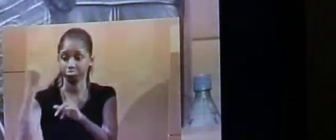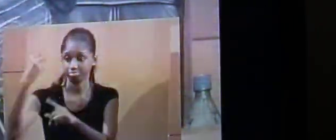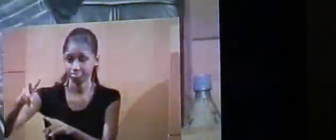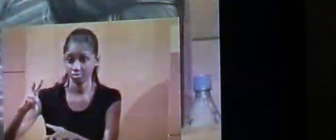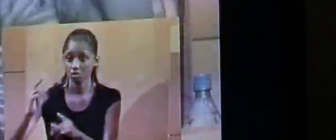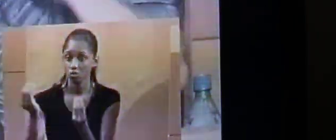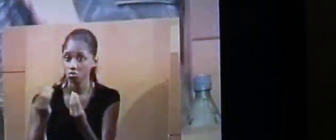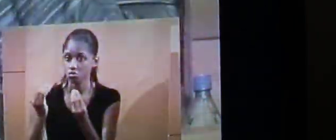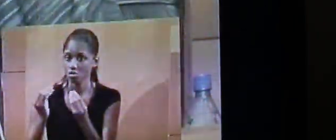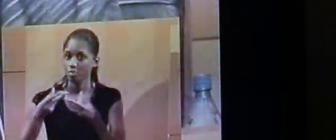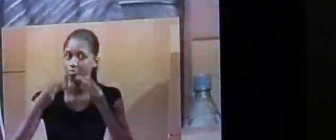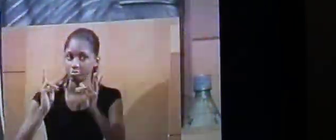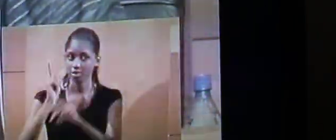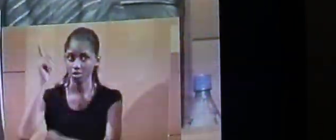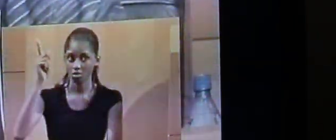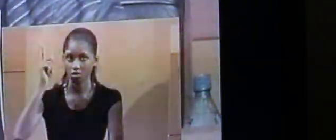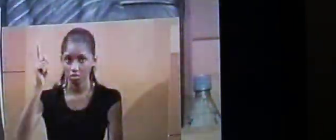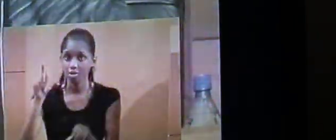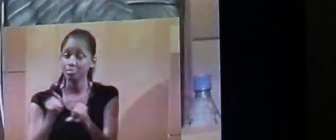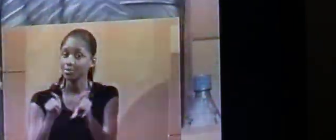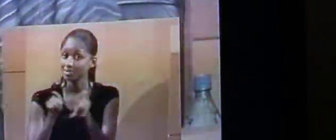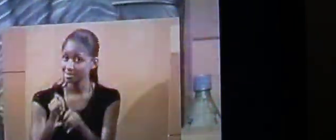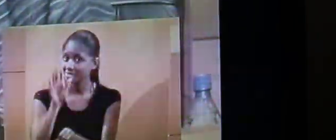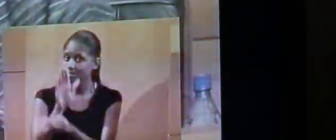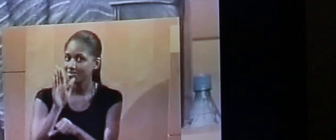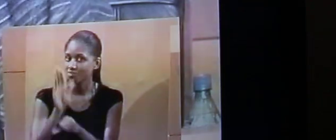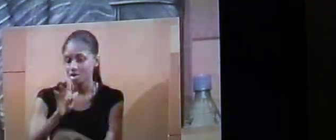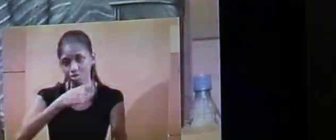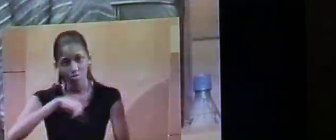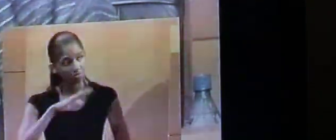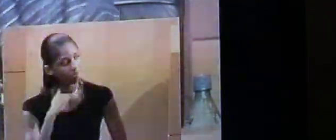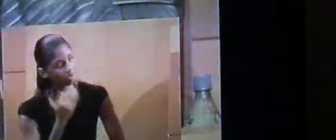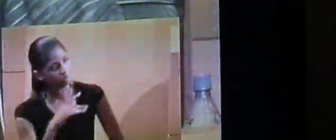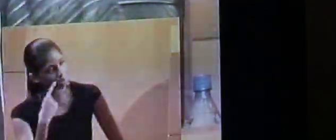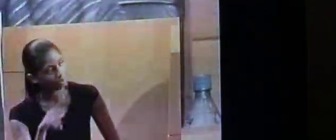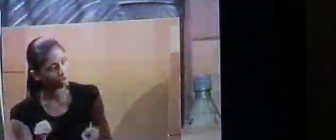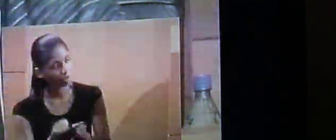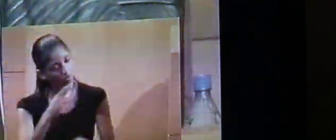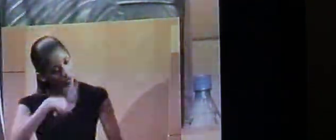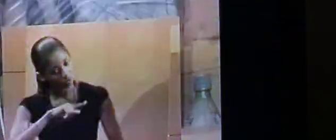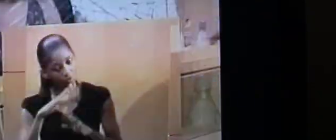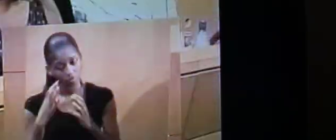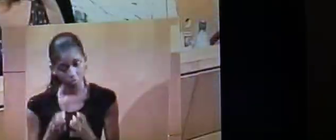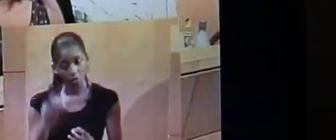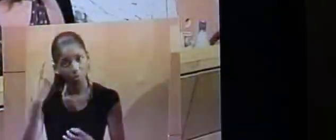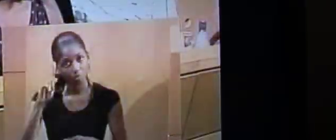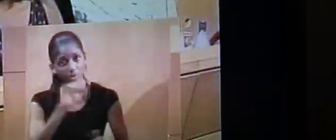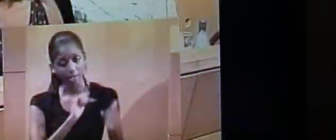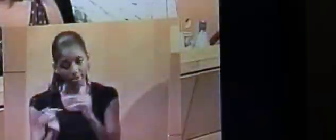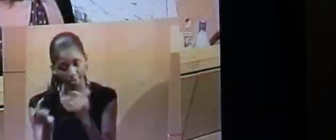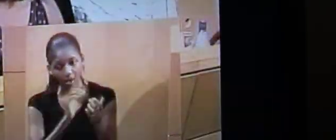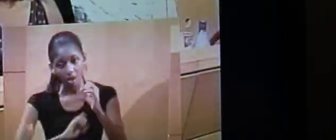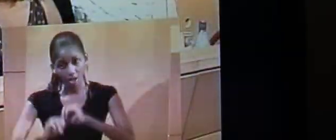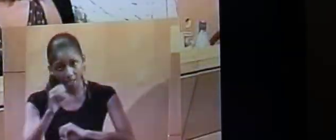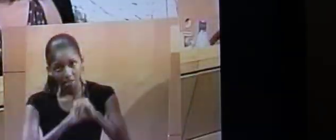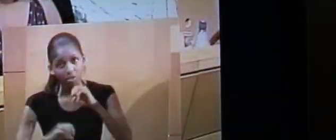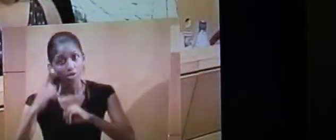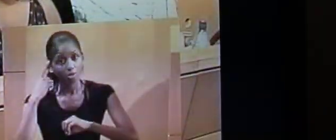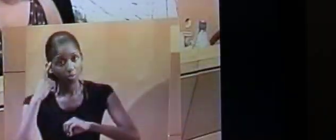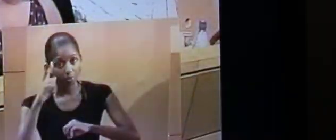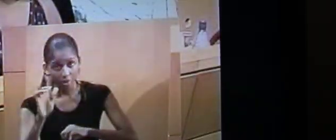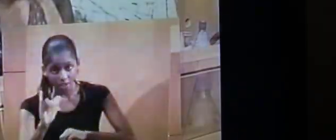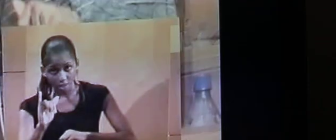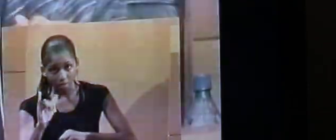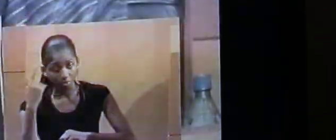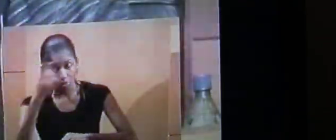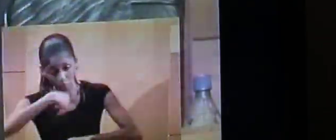et sera témoin également que nous ne pouvons pas parler comme nous le voulons sur un débat organisé pourtant par vous